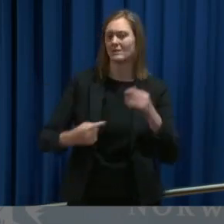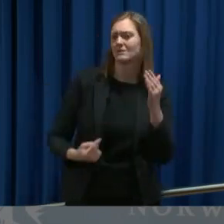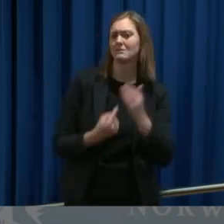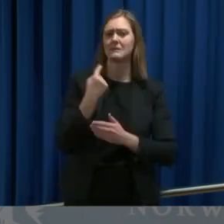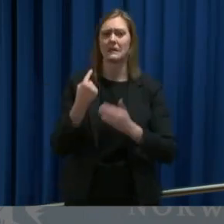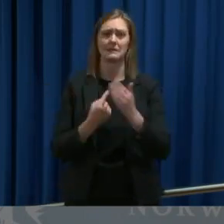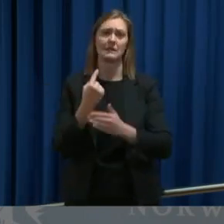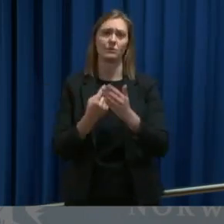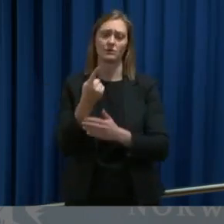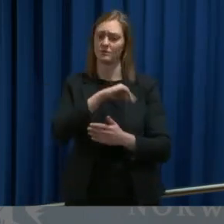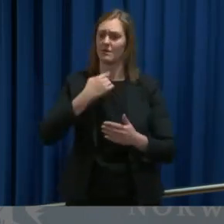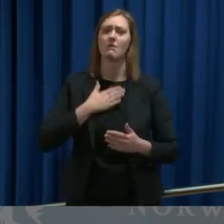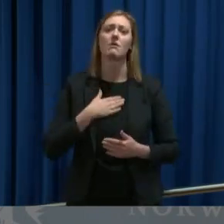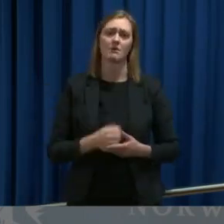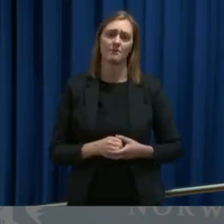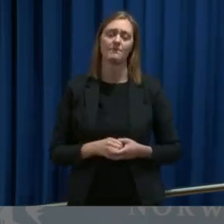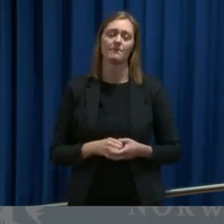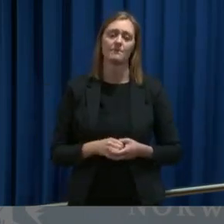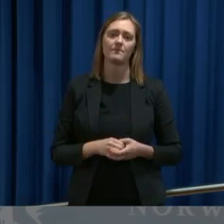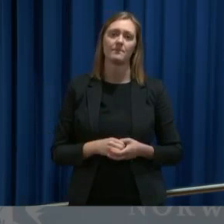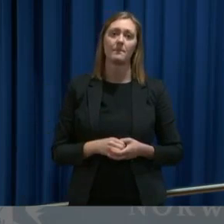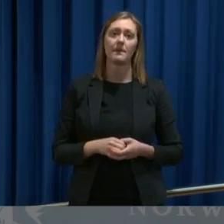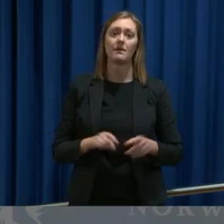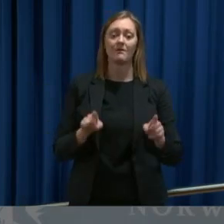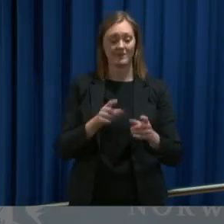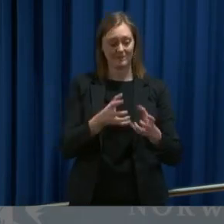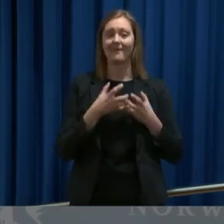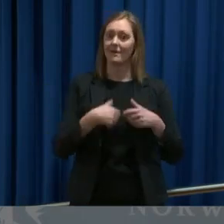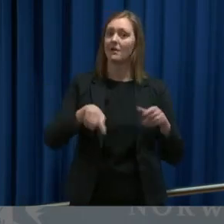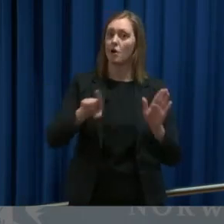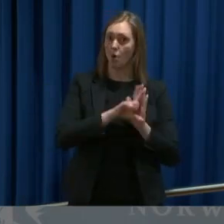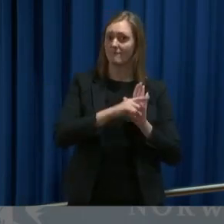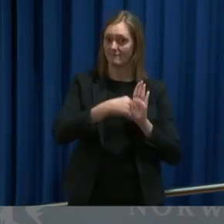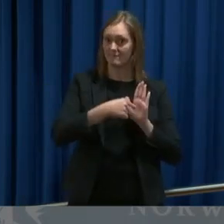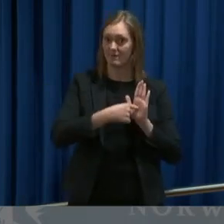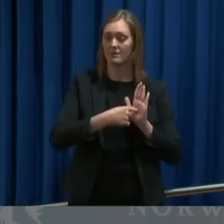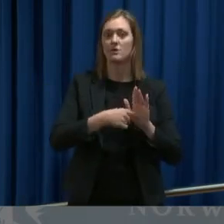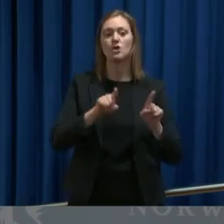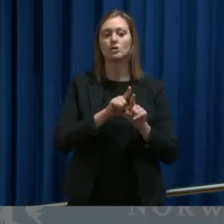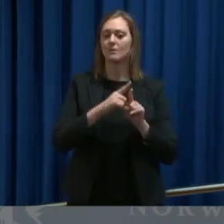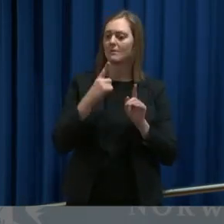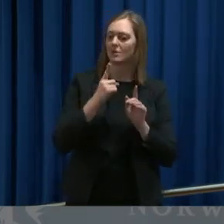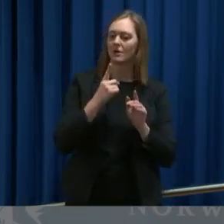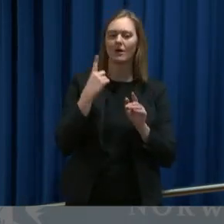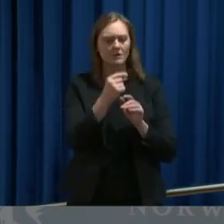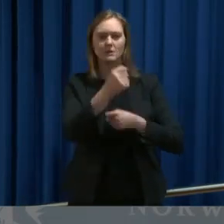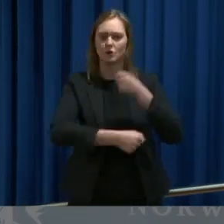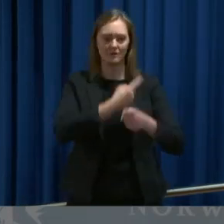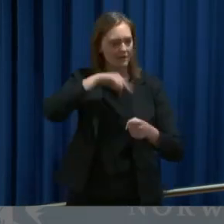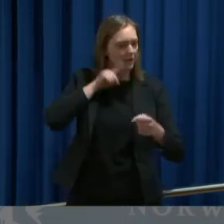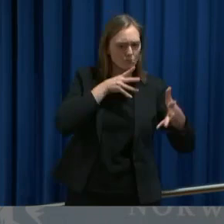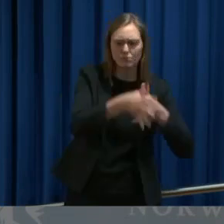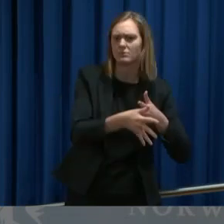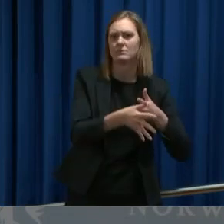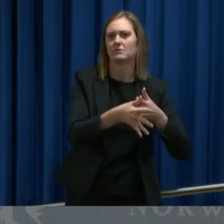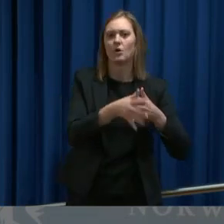situasjonen vi er i. Da trenger vi et lovverk som raskt gjør at vi kan agere og